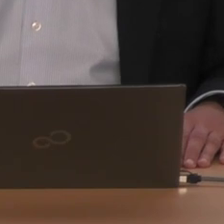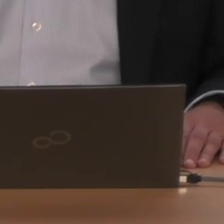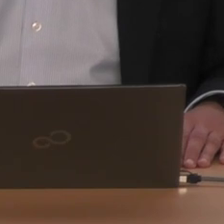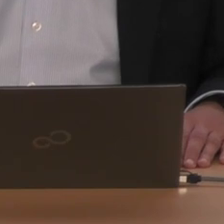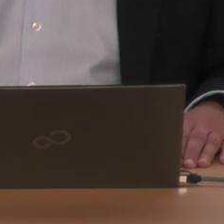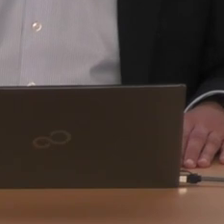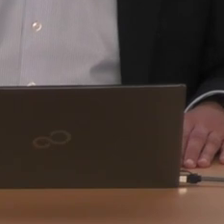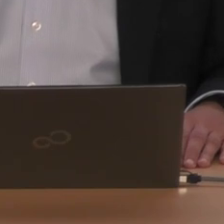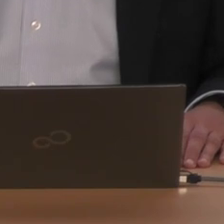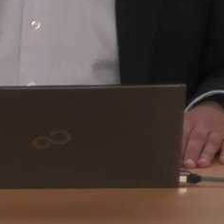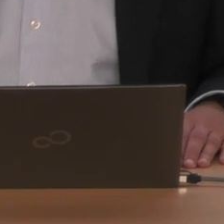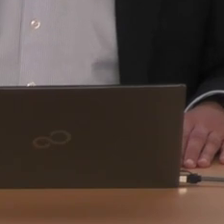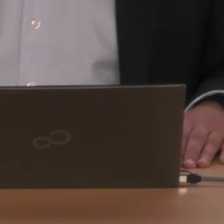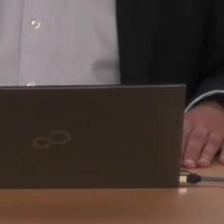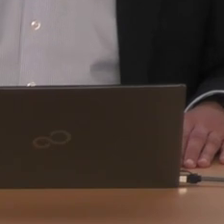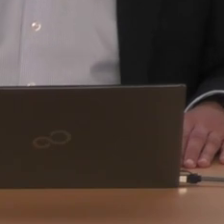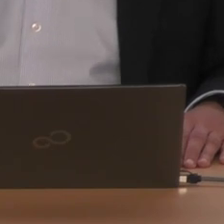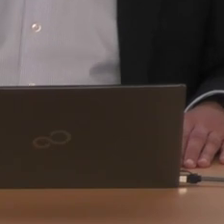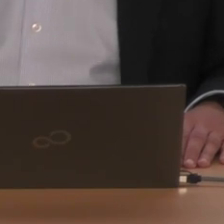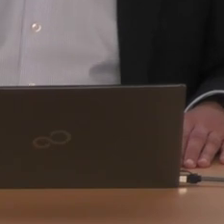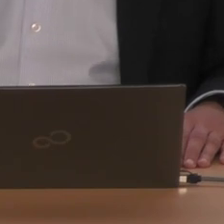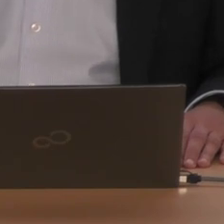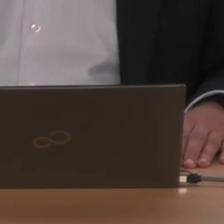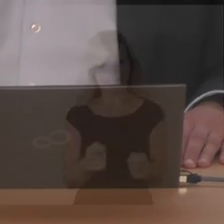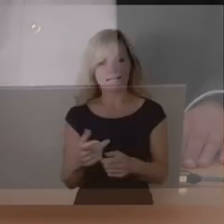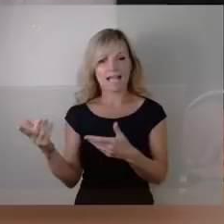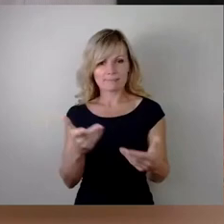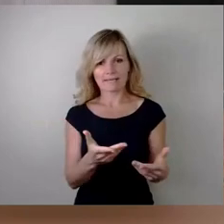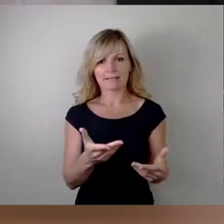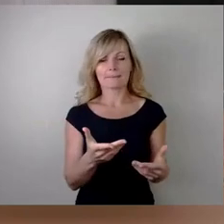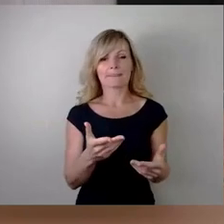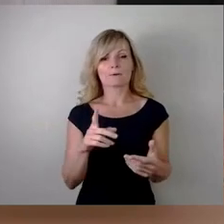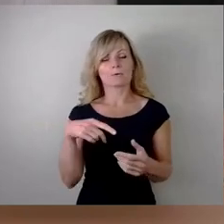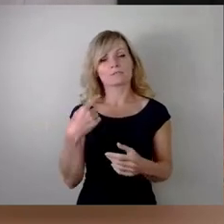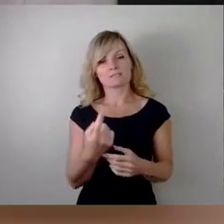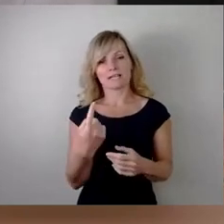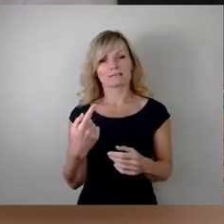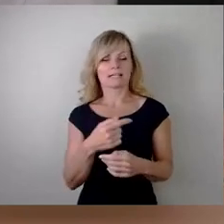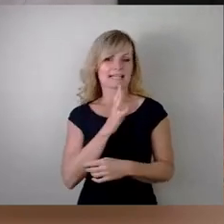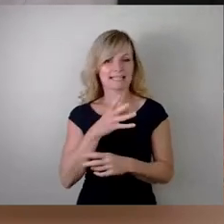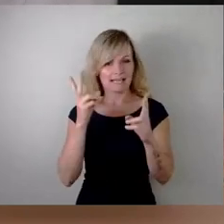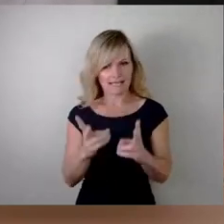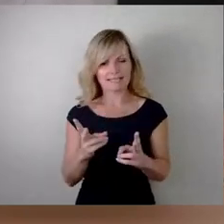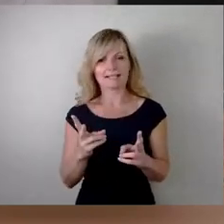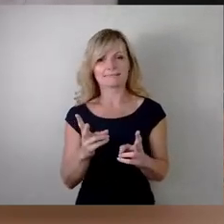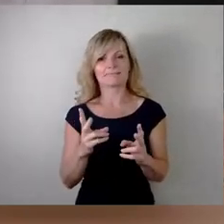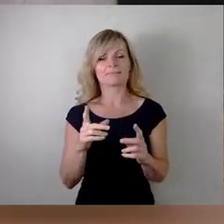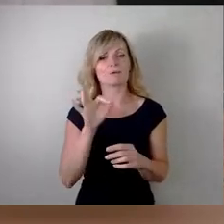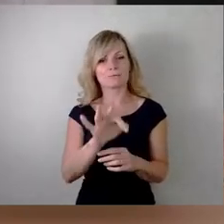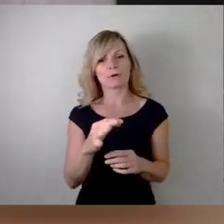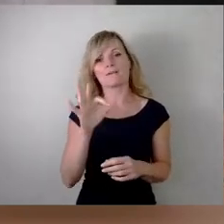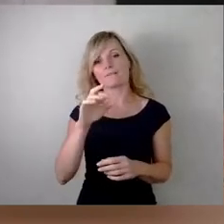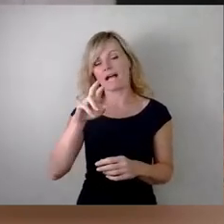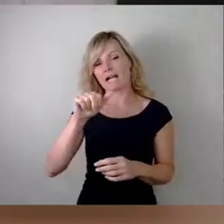-Fraktion, die uns zunächst den Antrag einbringen kann. Dann haben wir Rederecht vereinbart für Frank Hoffmann, der